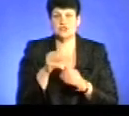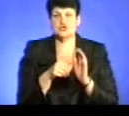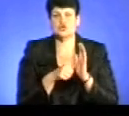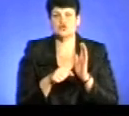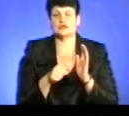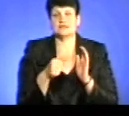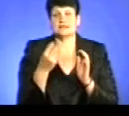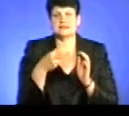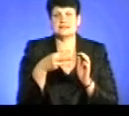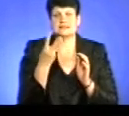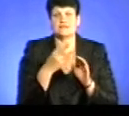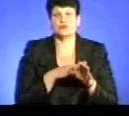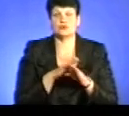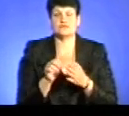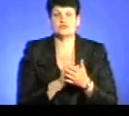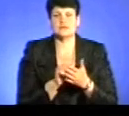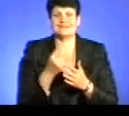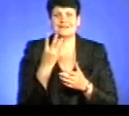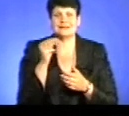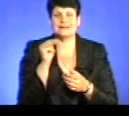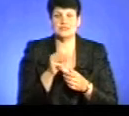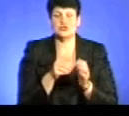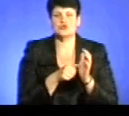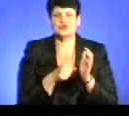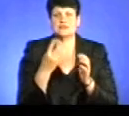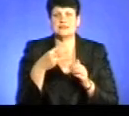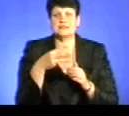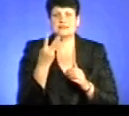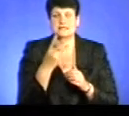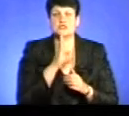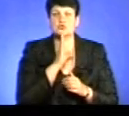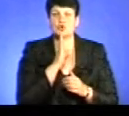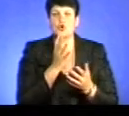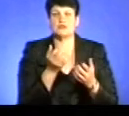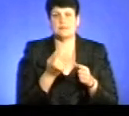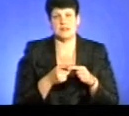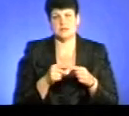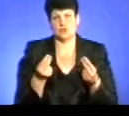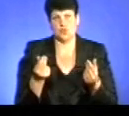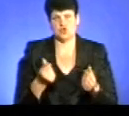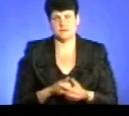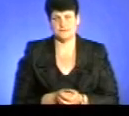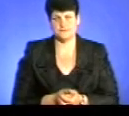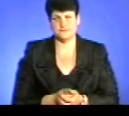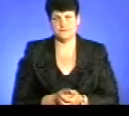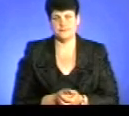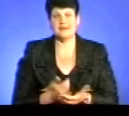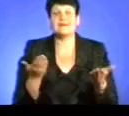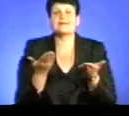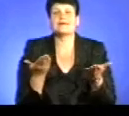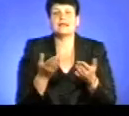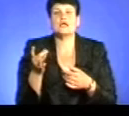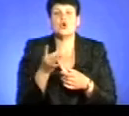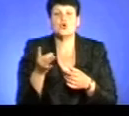виконавчих документи, тобто 3633 жінок отримували ці кошти. Який розмір